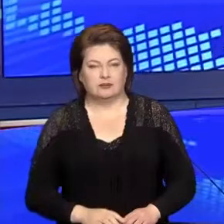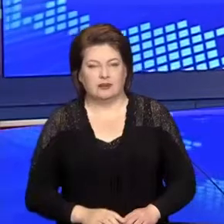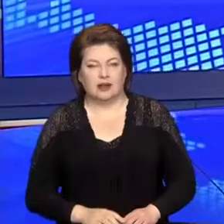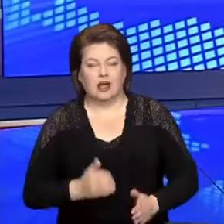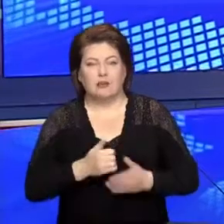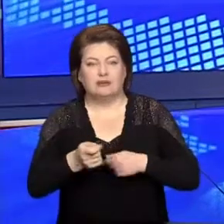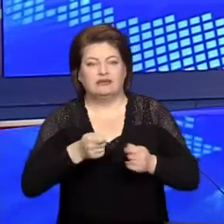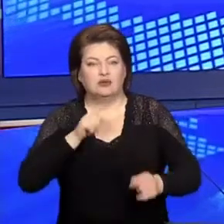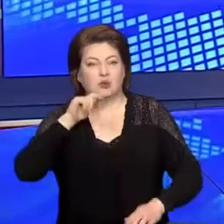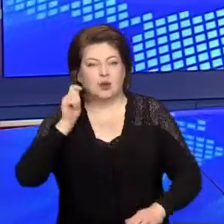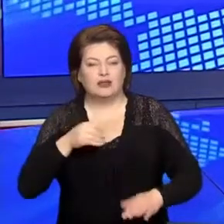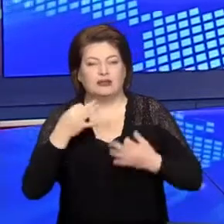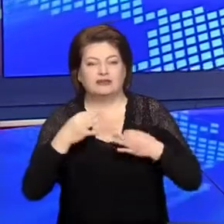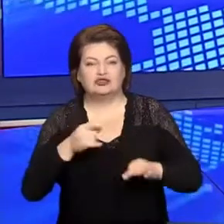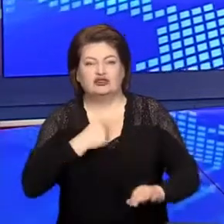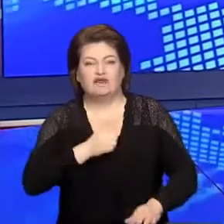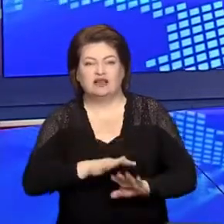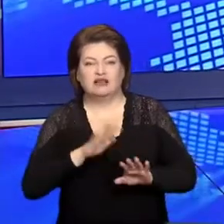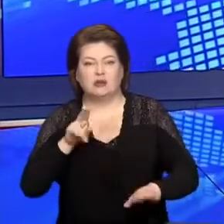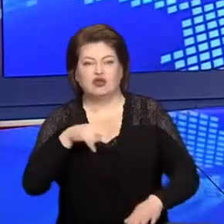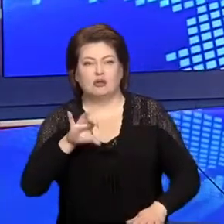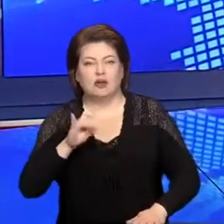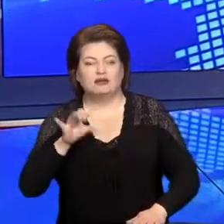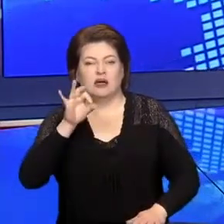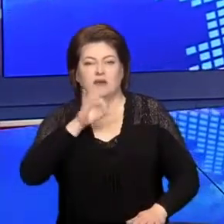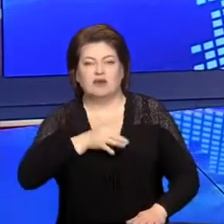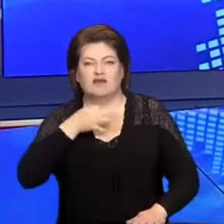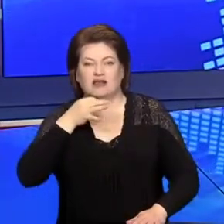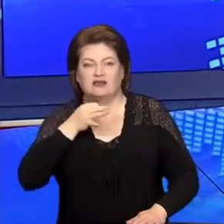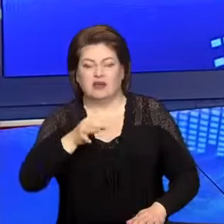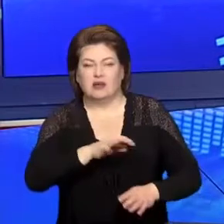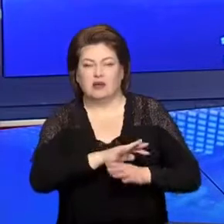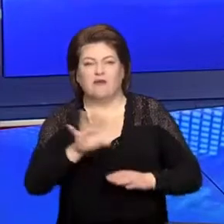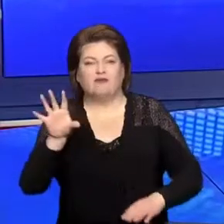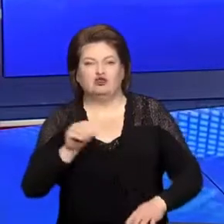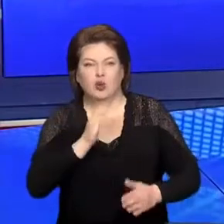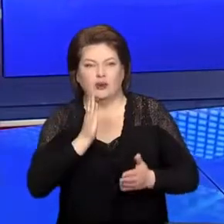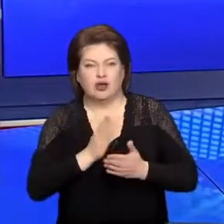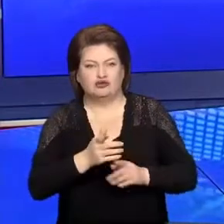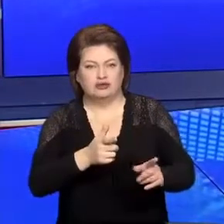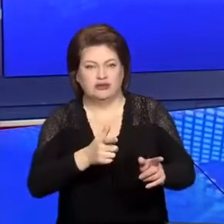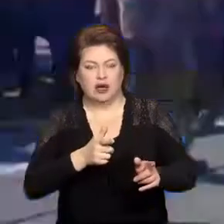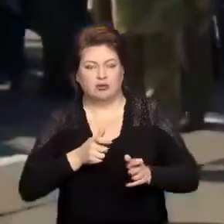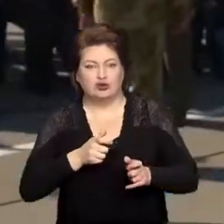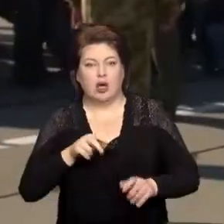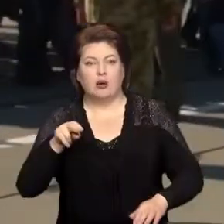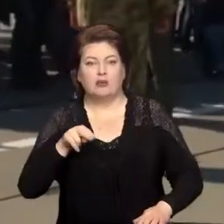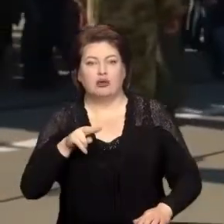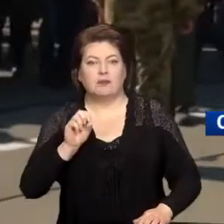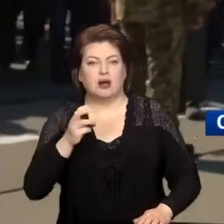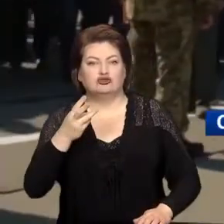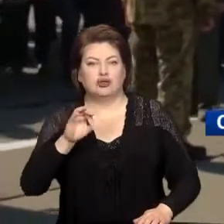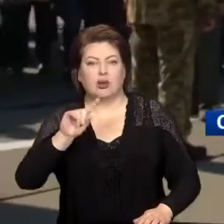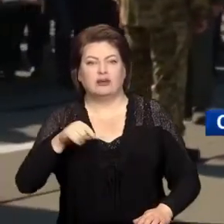Президент Украины разрешил войскам в Донбассе применять в качестве ответного огня все имеющееся оружие. Петр Порошенко